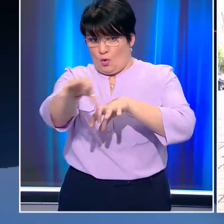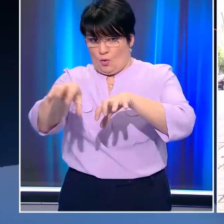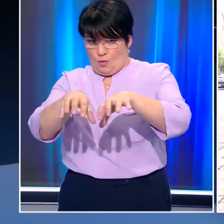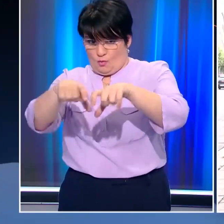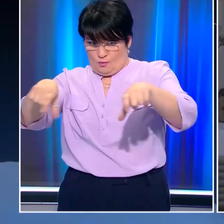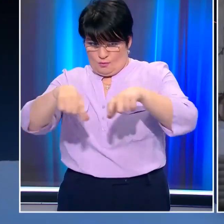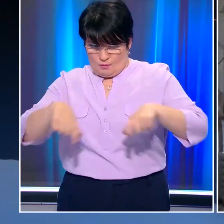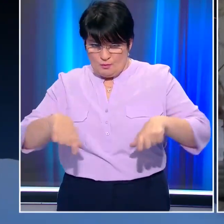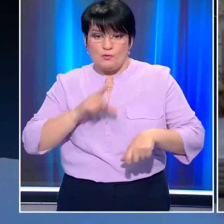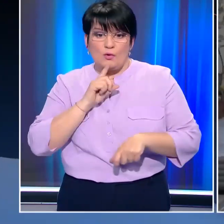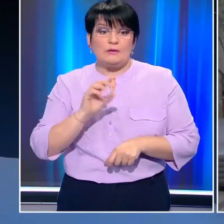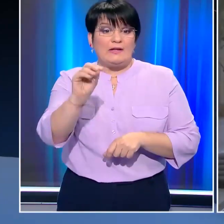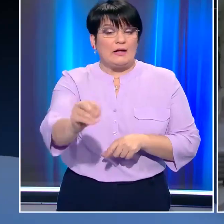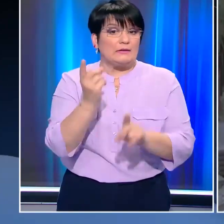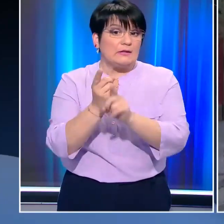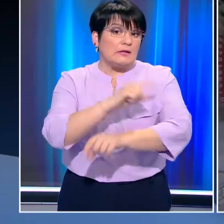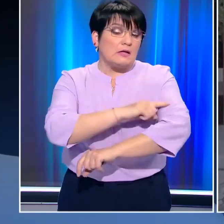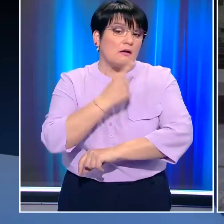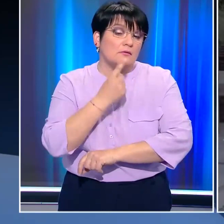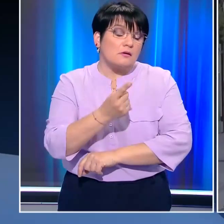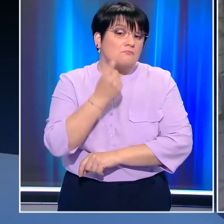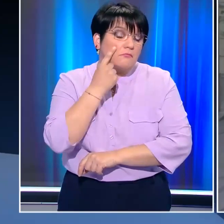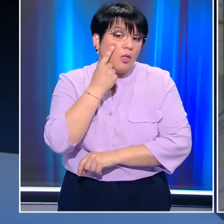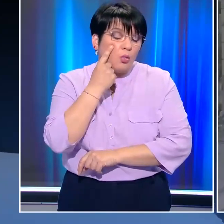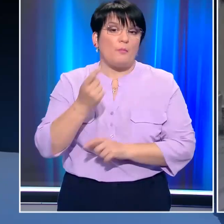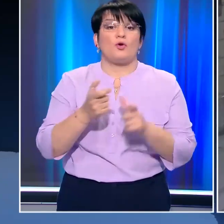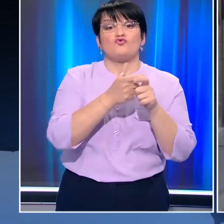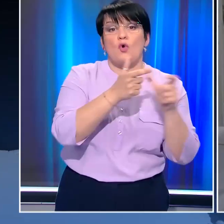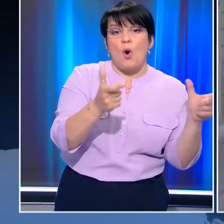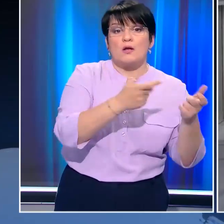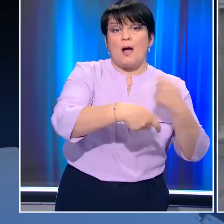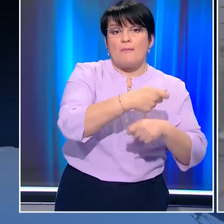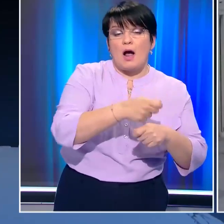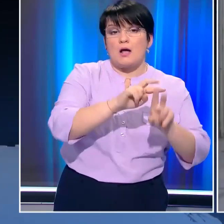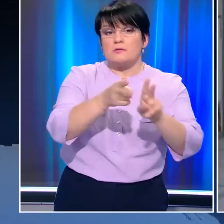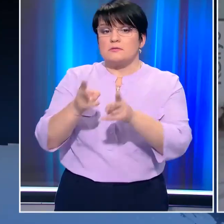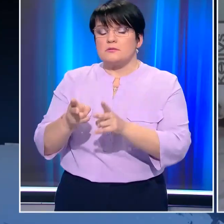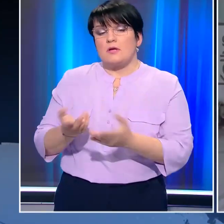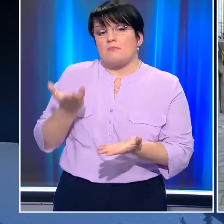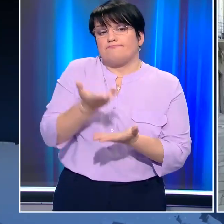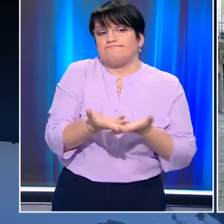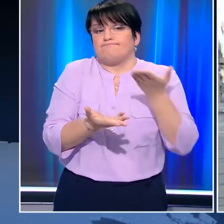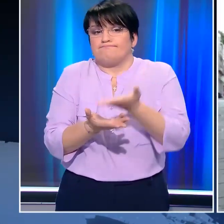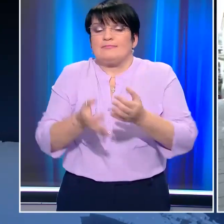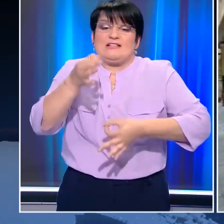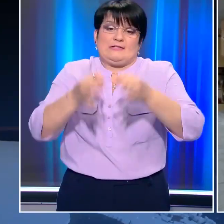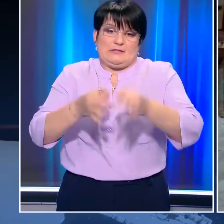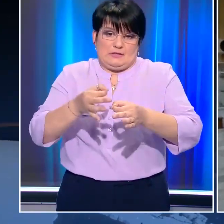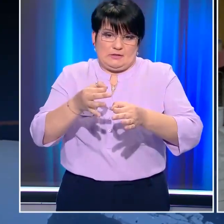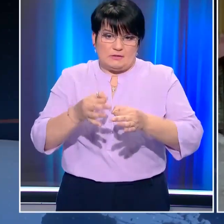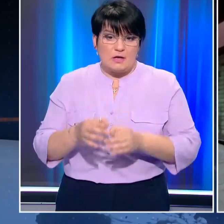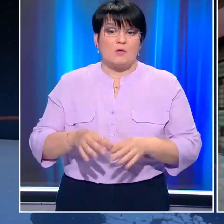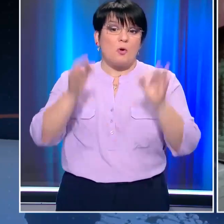Επιτροπής των Εμπειρογνωμών την Τετάρτη, με τις διαδημοτικές μετακινήσεις στα σχολεία και το λιανεμπόριο να βρίσκονται στο τραπέζι της συζήτησης. Το